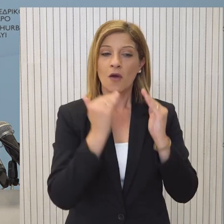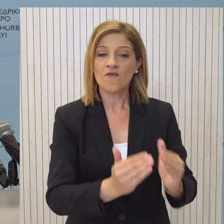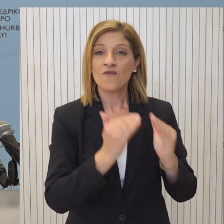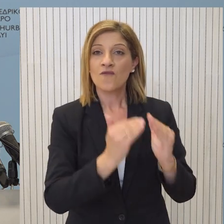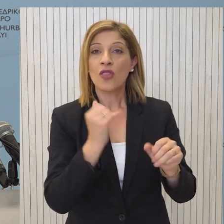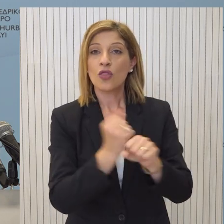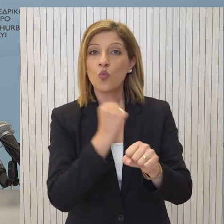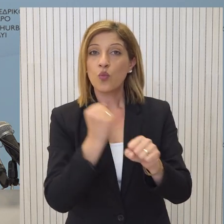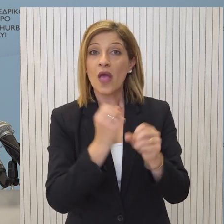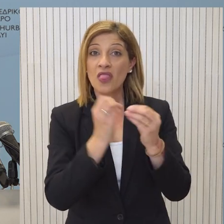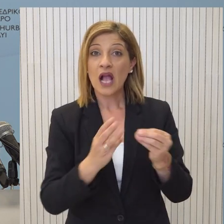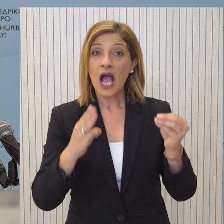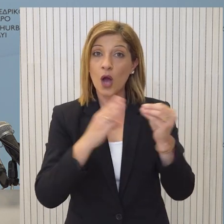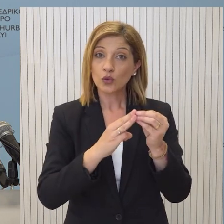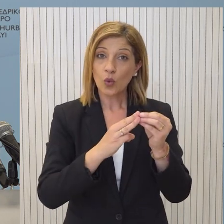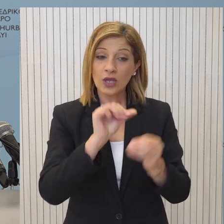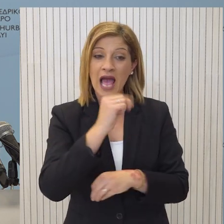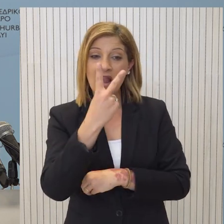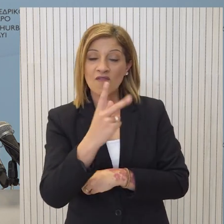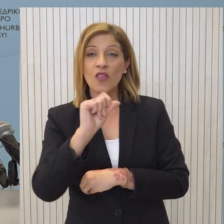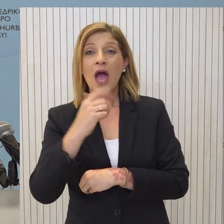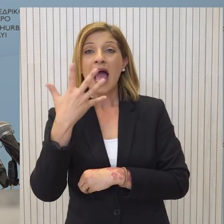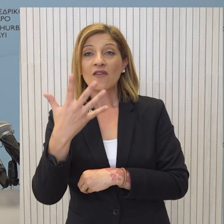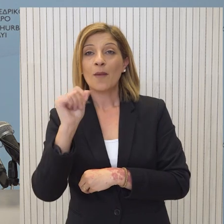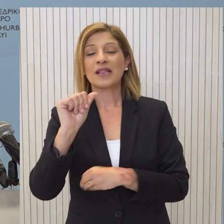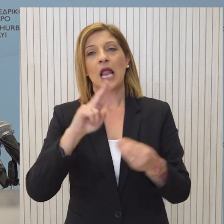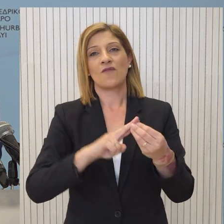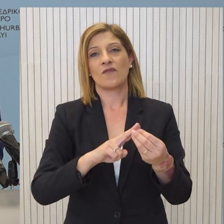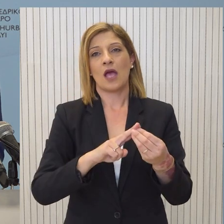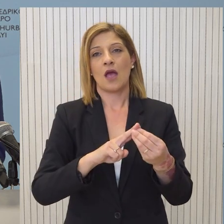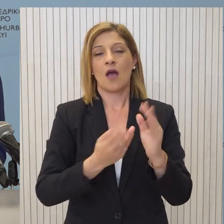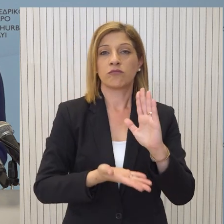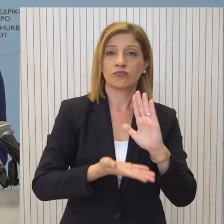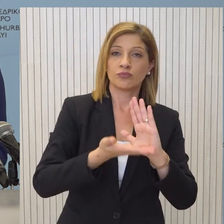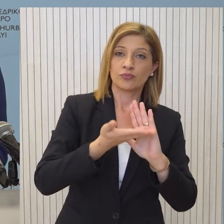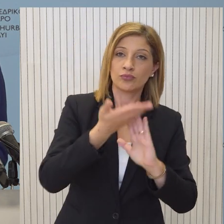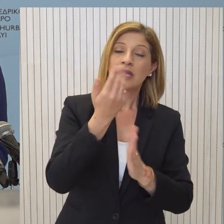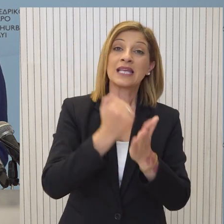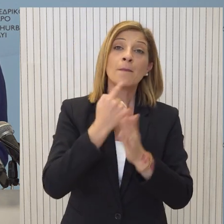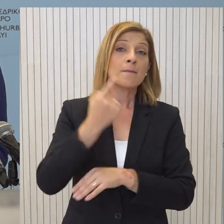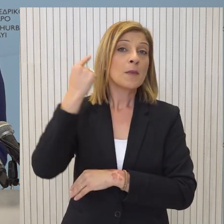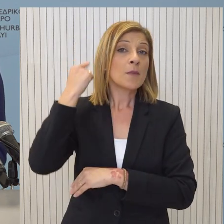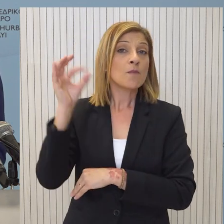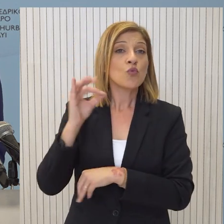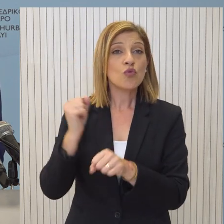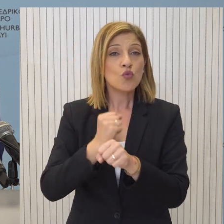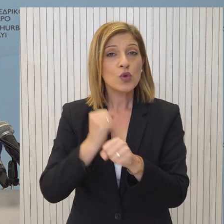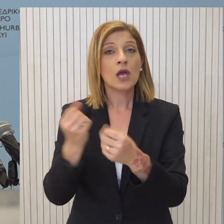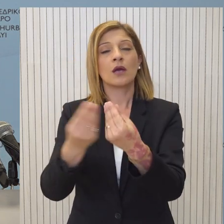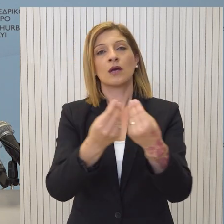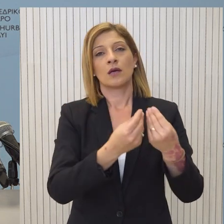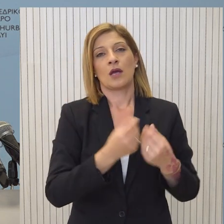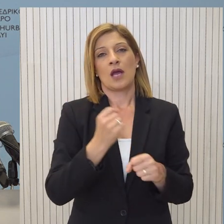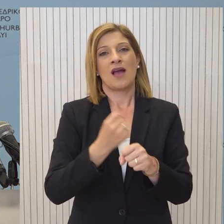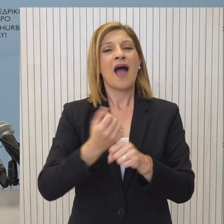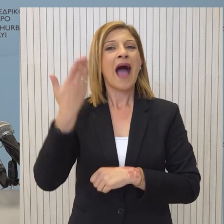σε συνδυασμένες κλίμακες Α2, Α5 και Α7, λαμβανωμένης υπόψη και τυχόν προηγούμενης συνεχόμενης απασχόλησής του ως εργαζόμενος